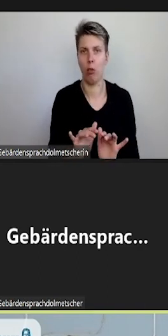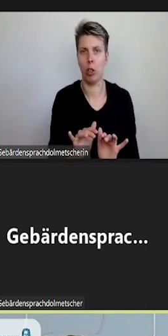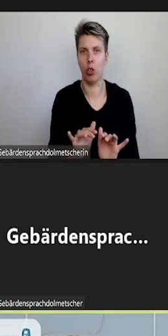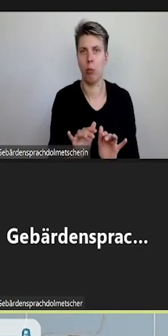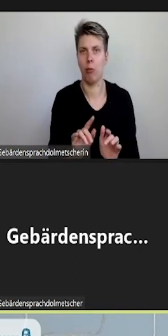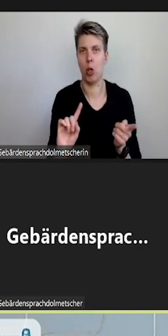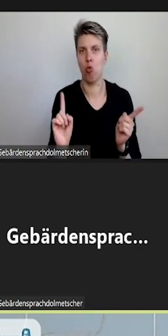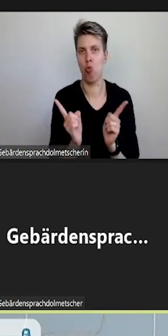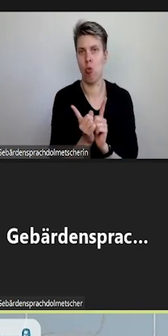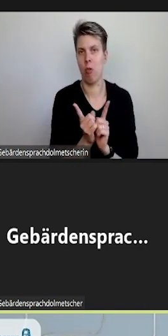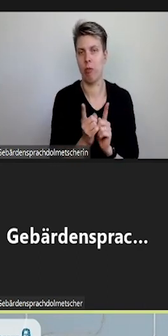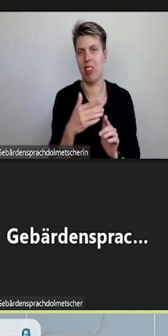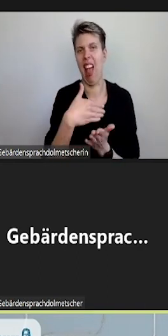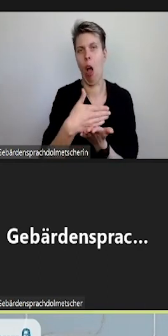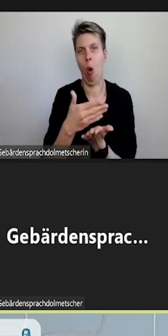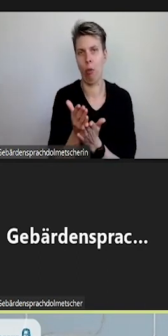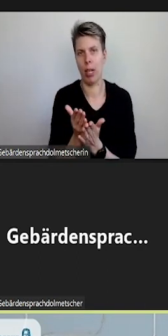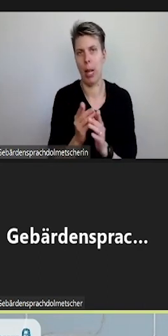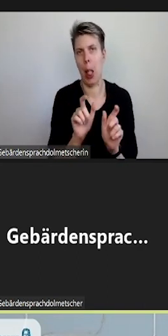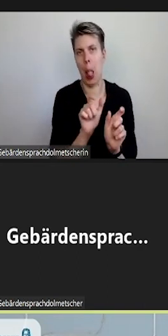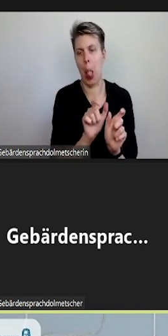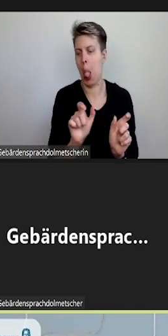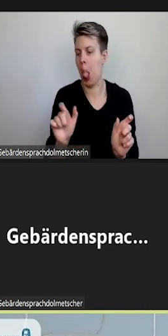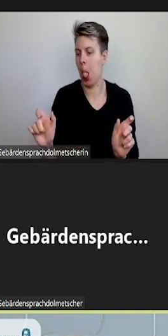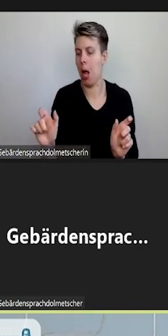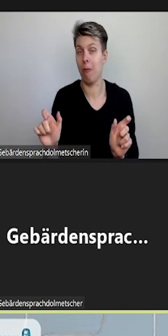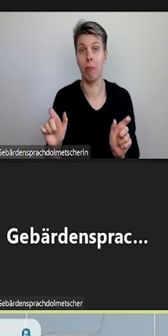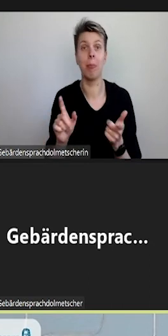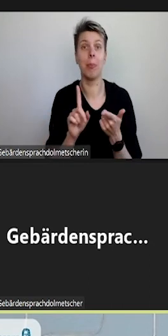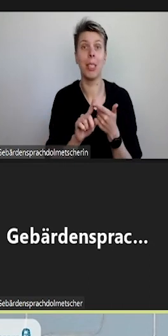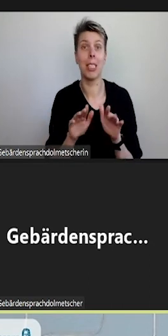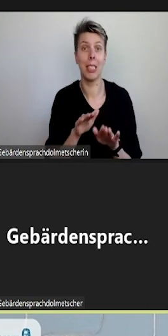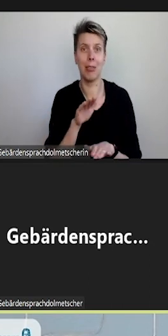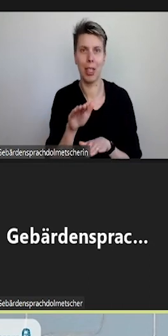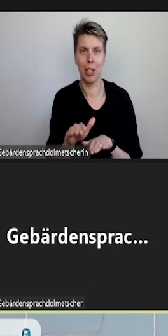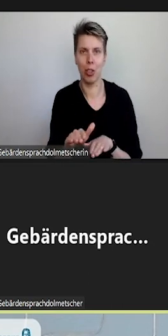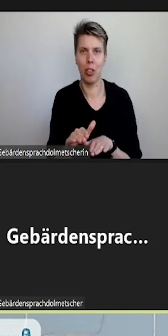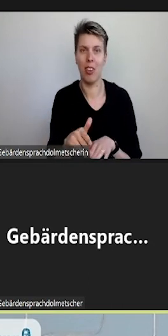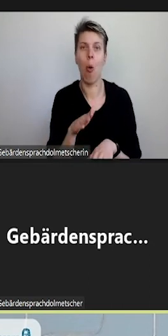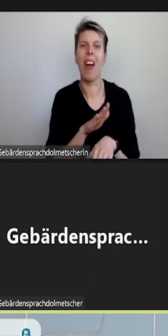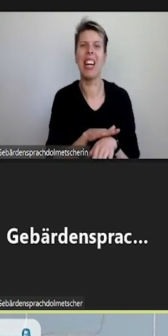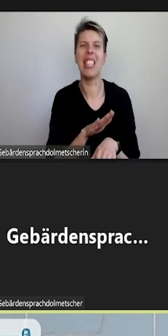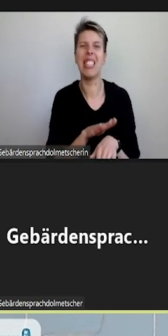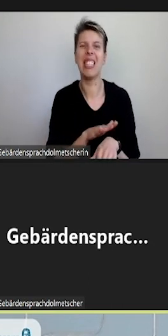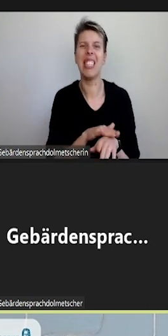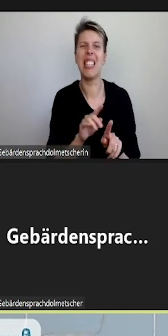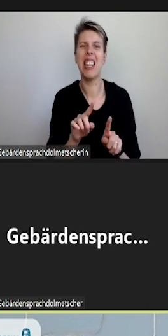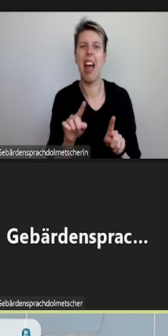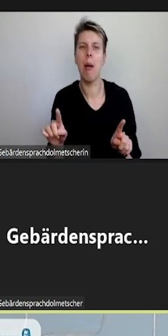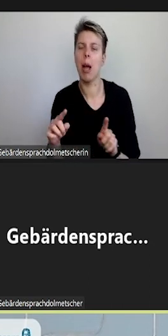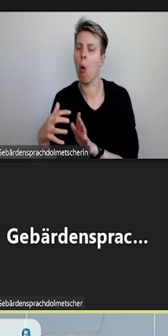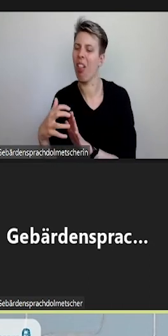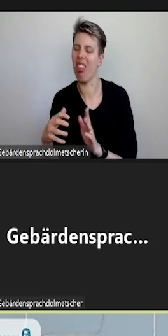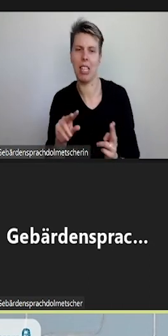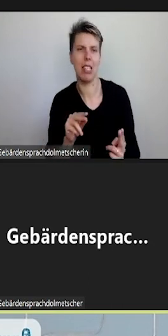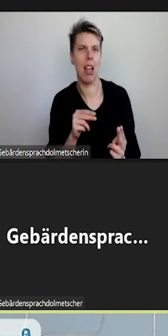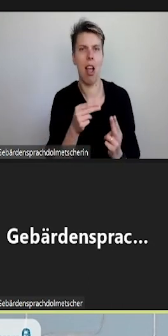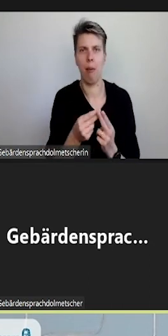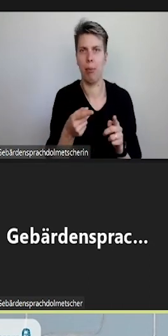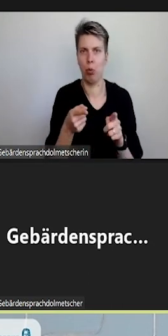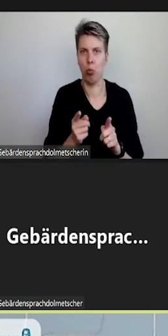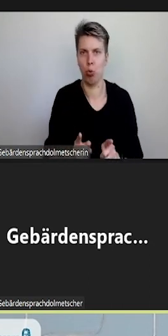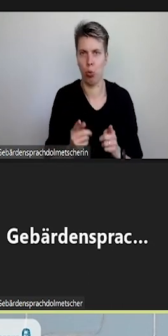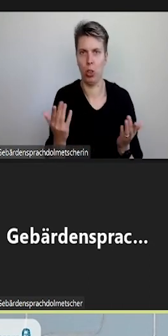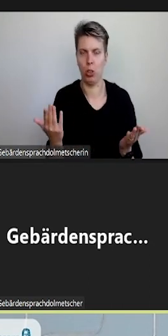aufgeteilt. Im zweiten Schritt muss der Text an die Timeline angepasst werden. Das heißt, dass das, was